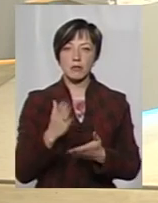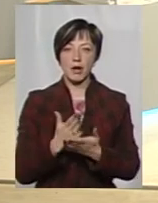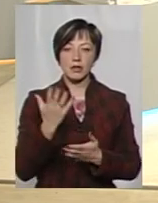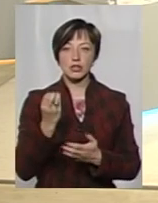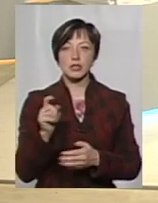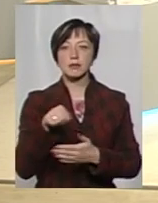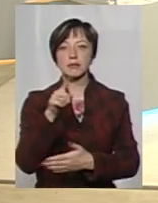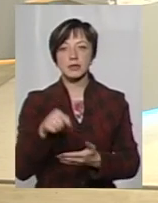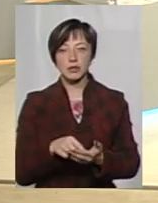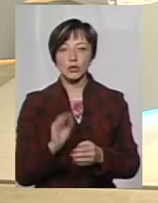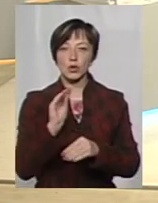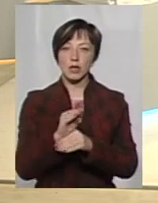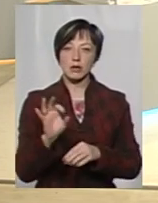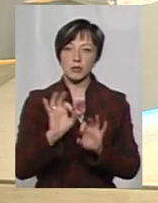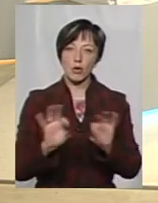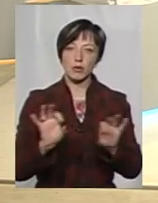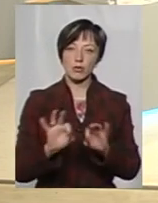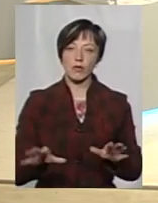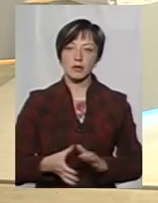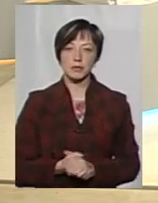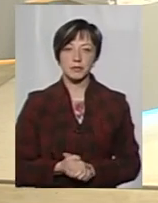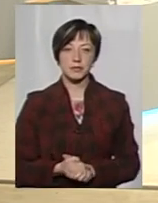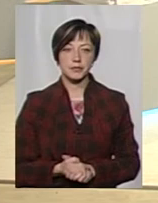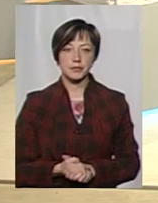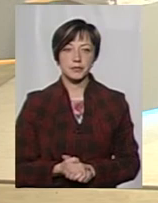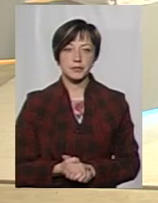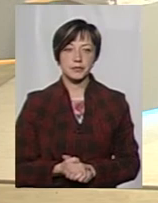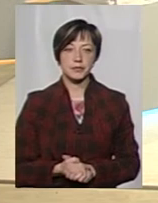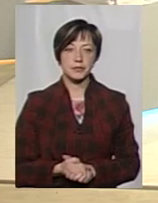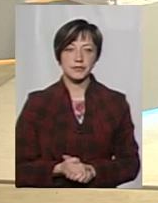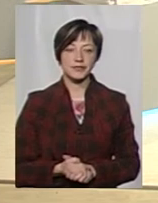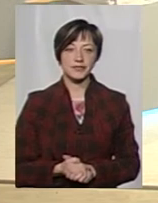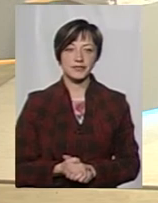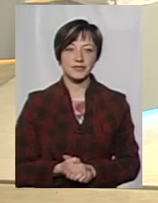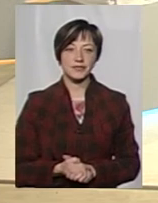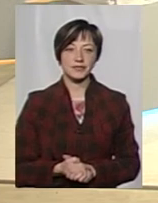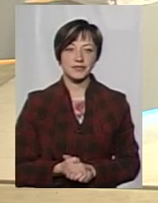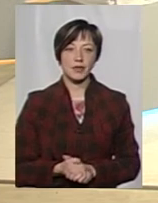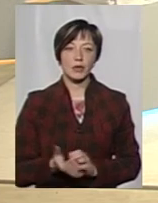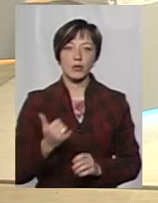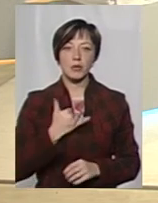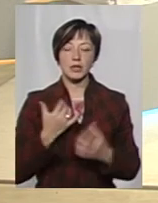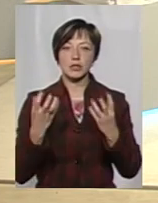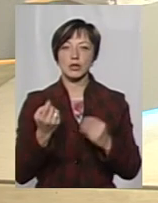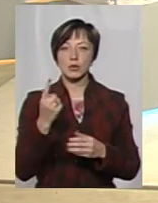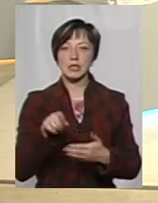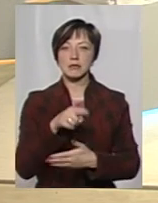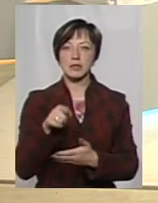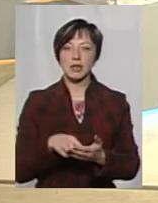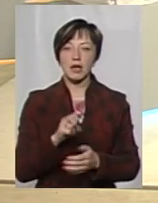ще про що запитати, чи щось додати, прокоментувати? Добре. Прошу. Ну, в мене було ще одне запитання,